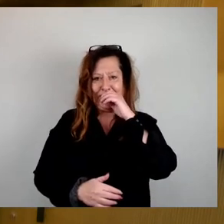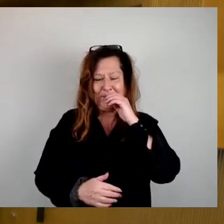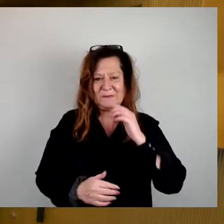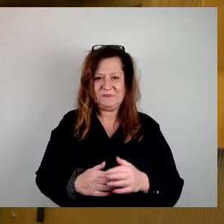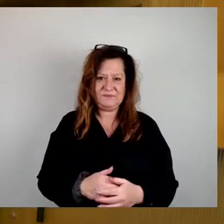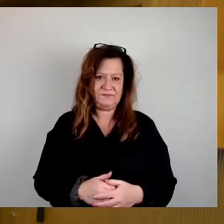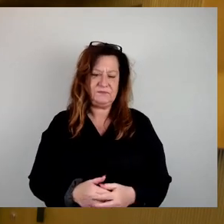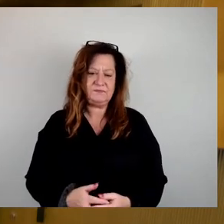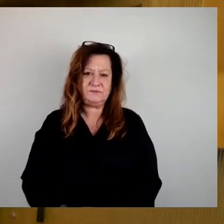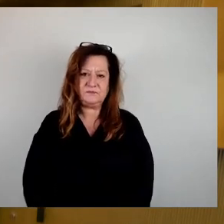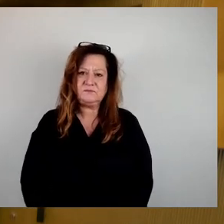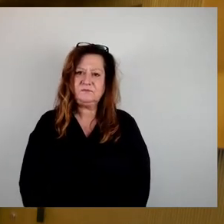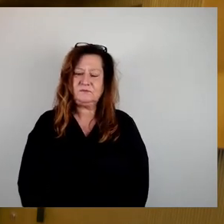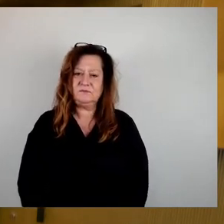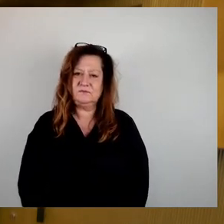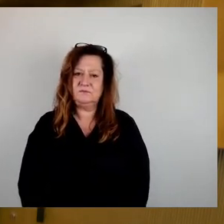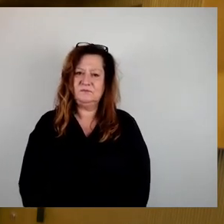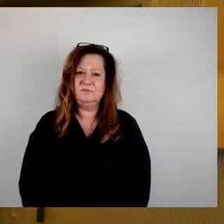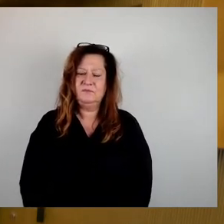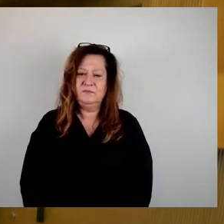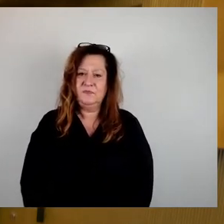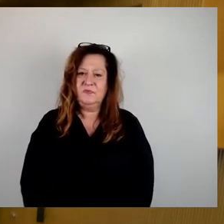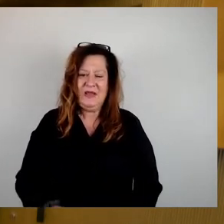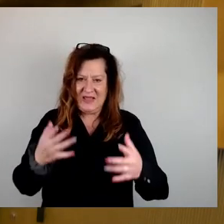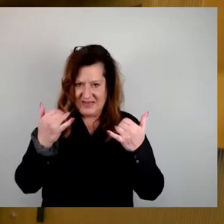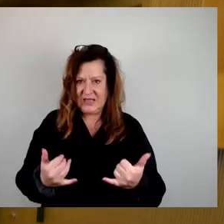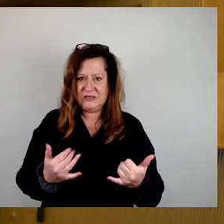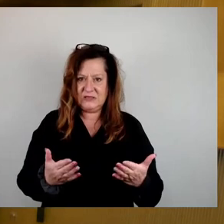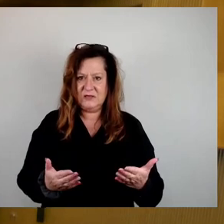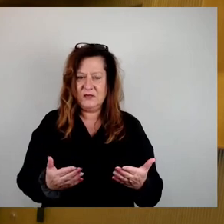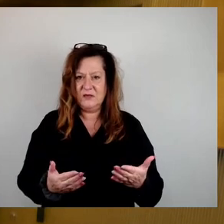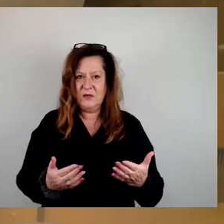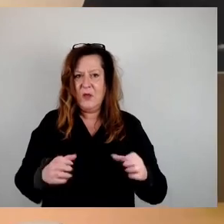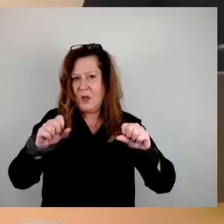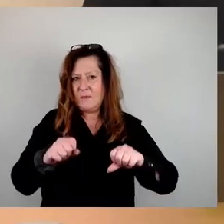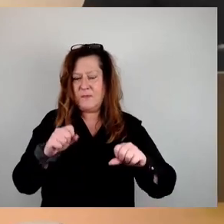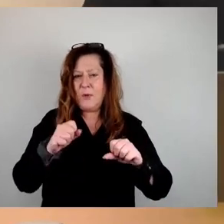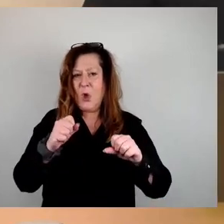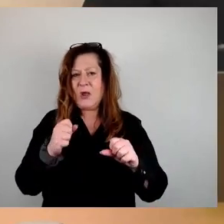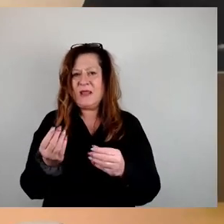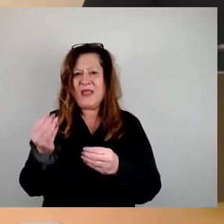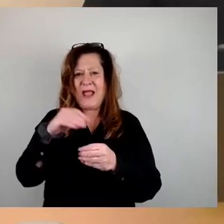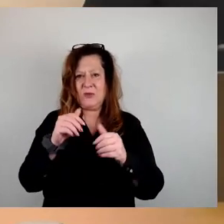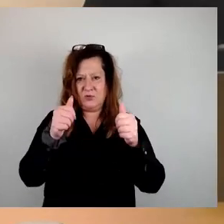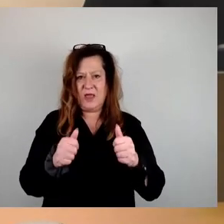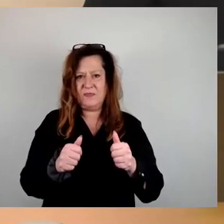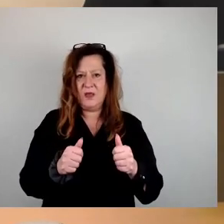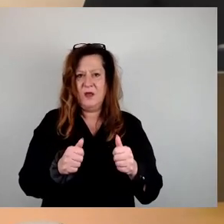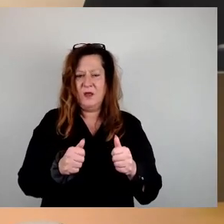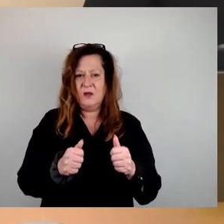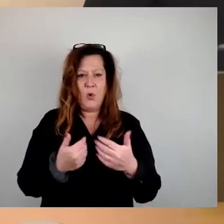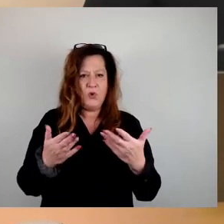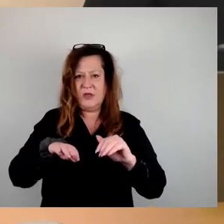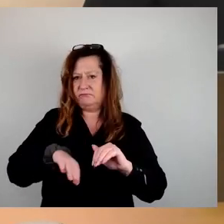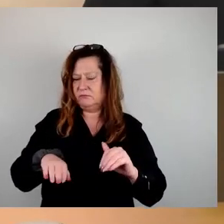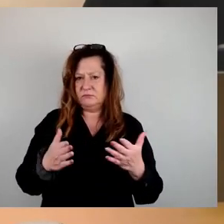So, jetzt wäre die Möglichkeit, die Ergänzungsanträge einzubringen. Aber wenn das separat gemacht werden soll und Ihnen